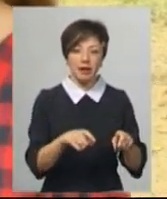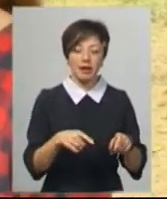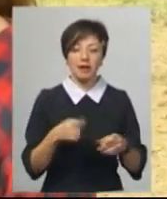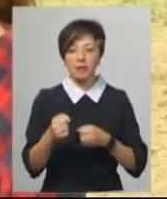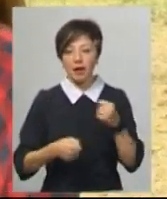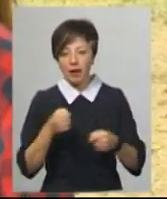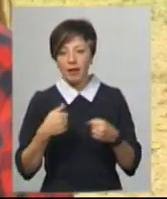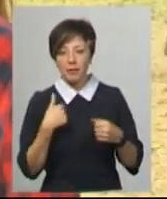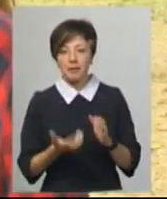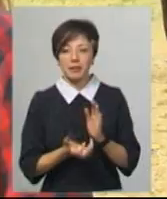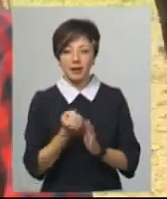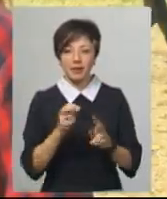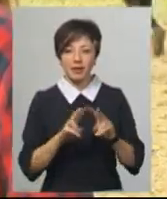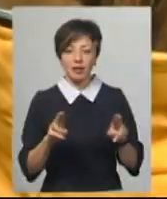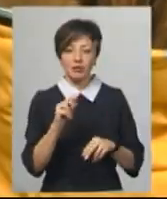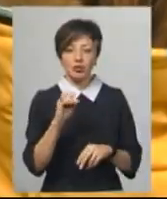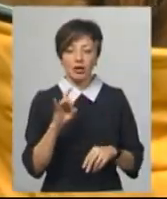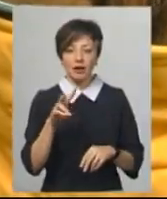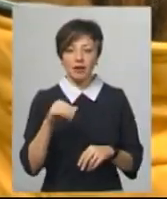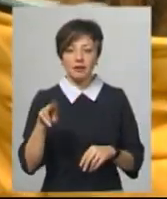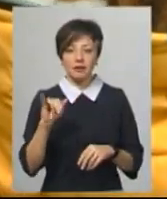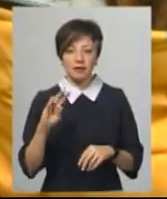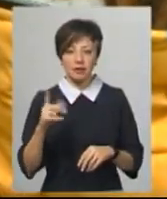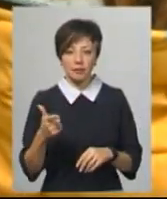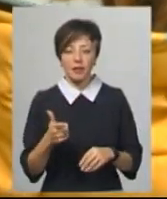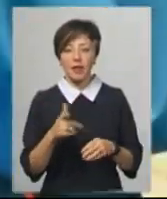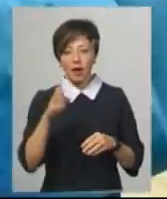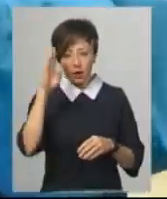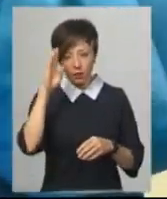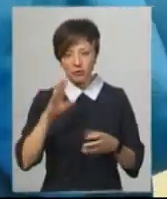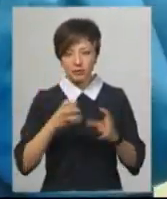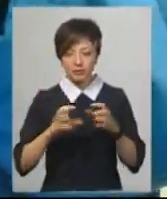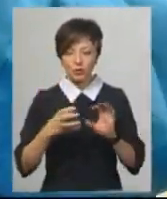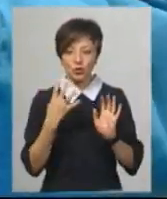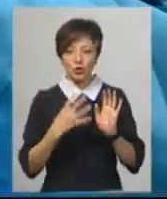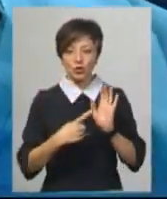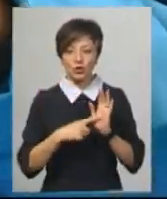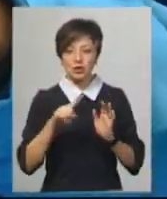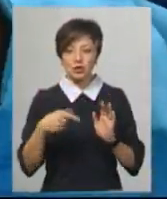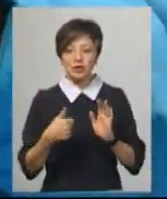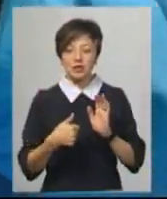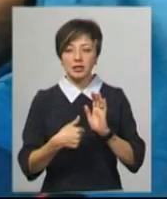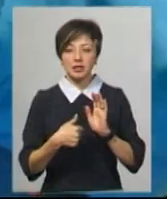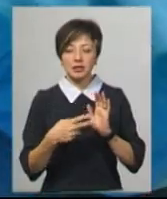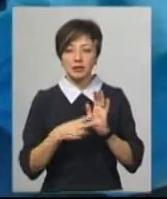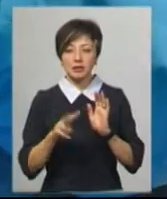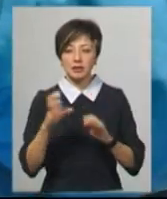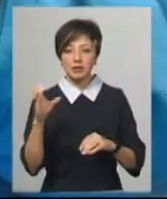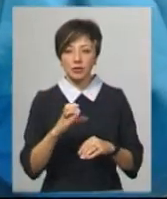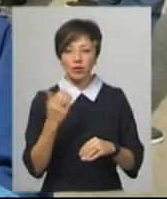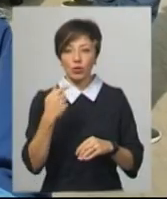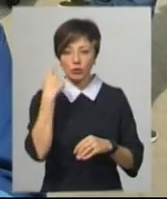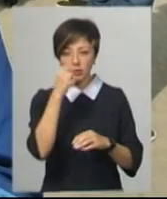підтримували, як чирлідінг. Дмитро Павлов зібрав кубика рубика за 46,72 секунди. Його особистий рекорд – 19